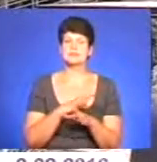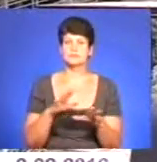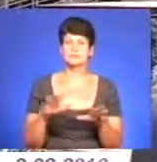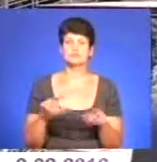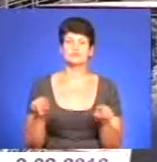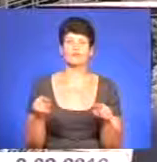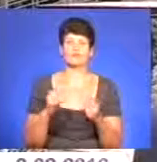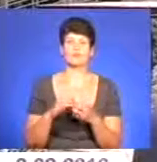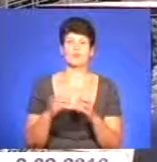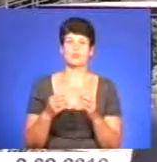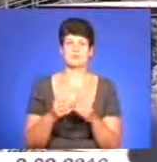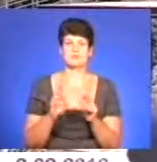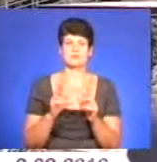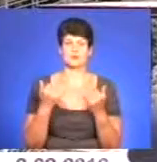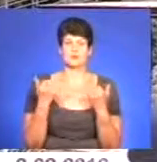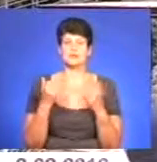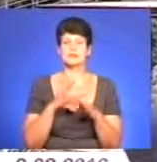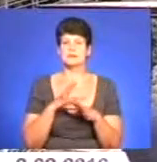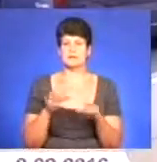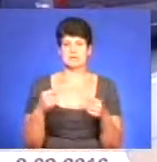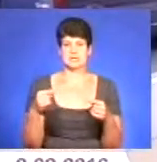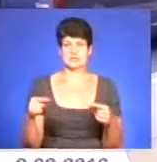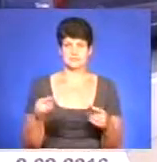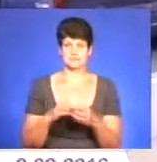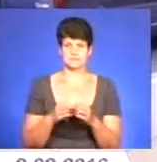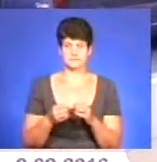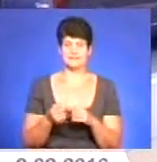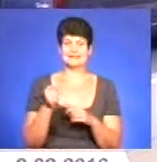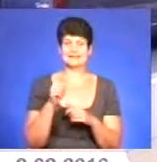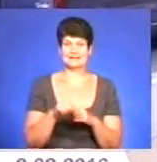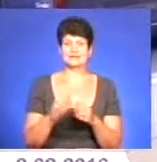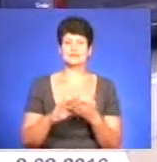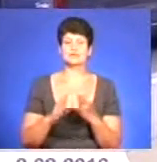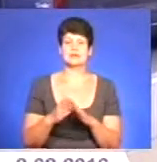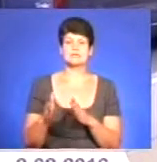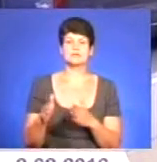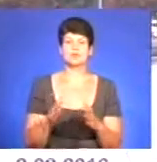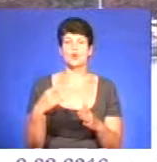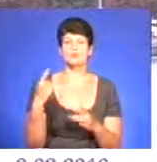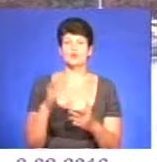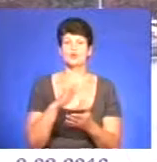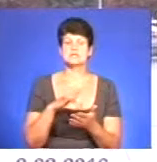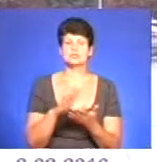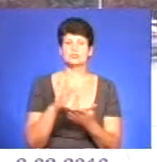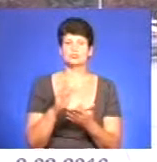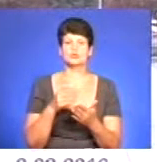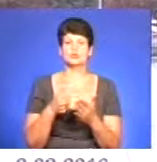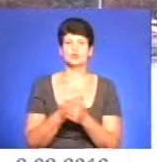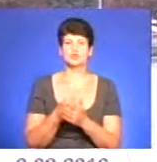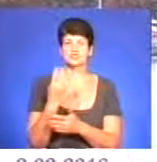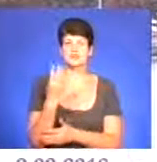як сьогодні, і не буде створювати різних незручностей. Така ситуація на дорогах обласного центру триватиме до 4 серпня. Дякую!